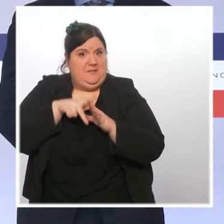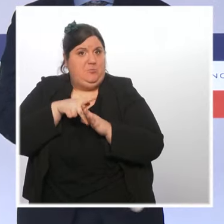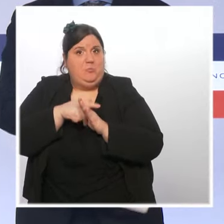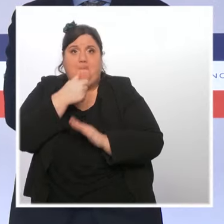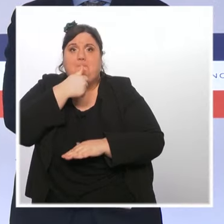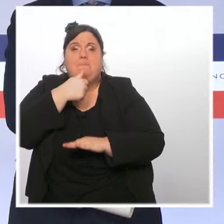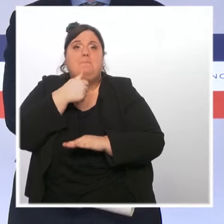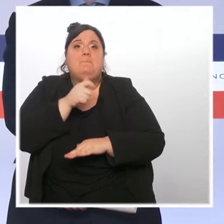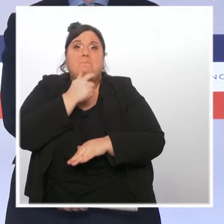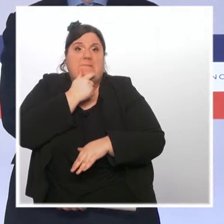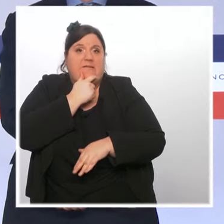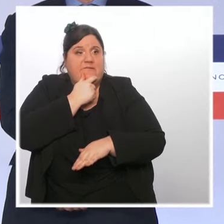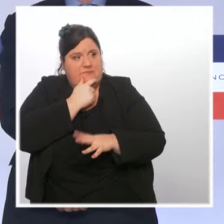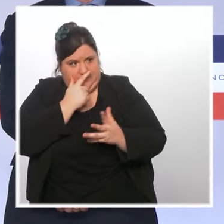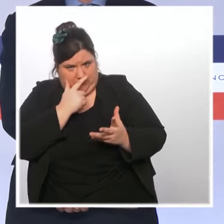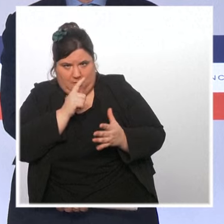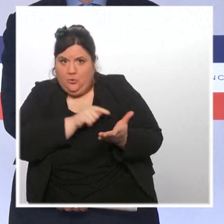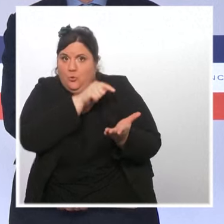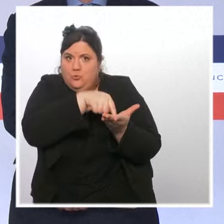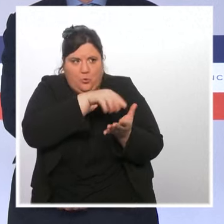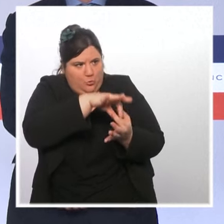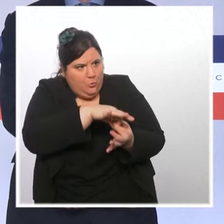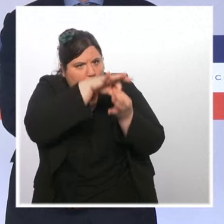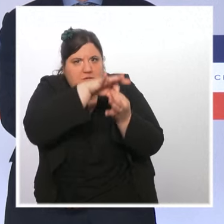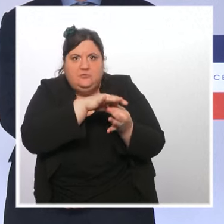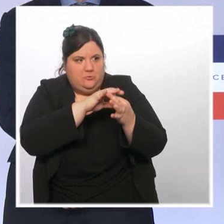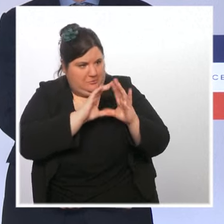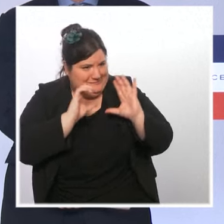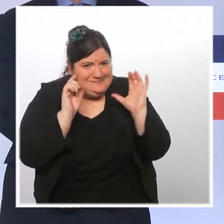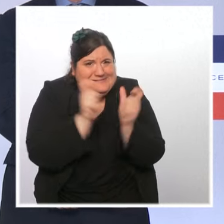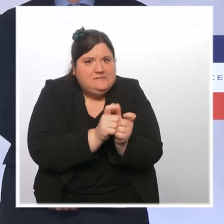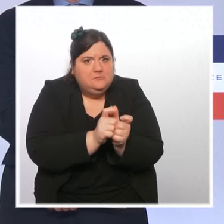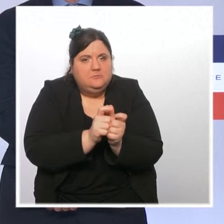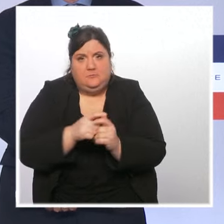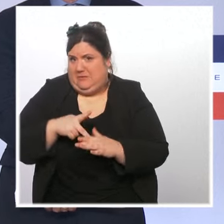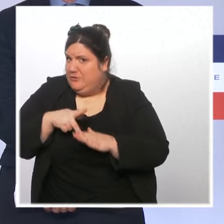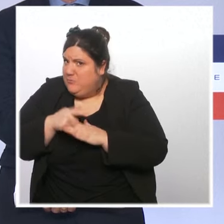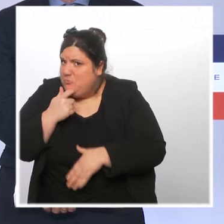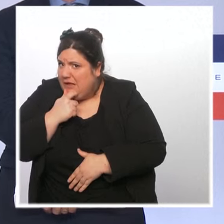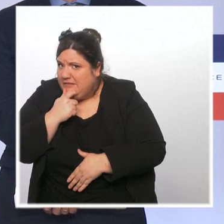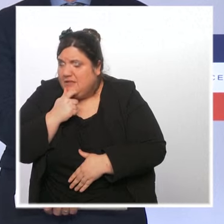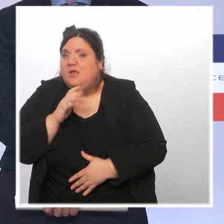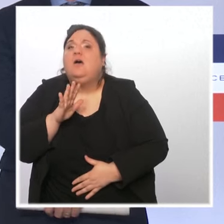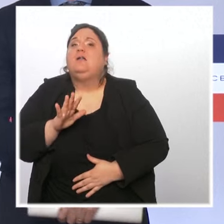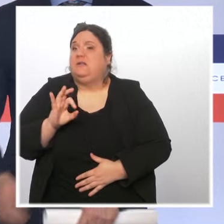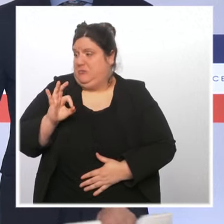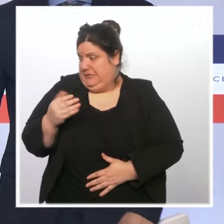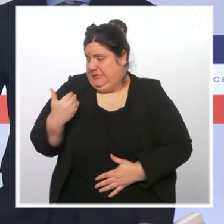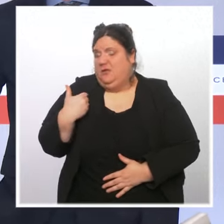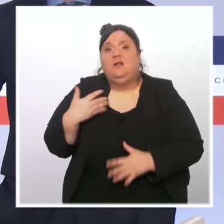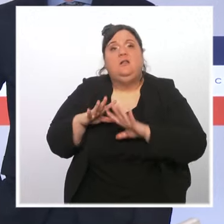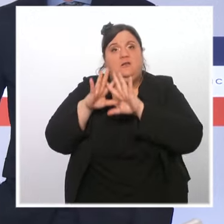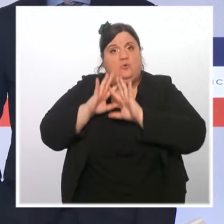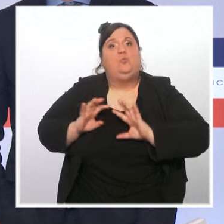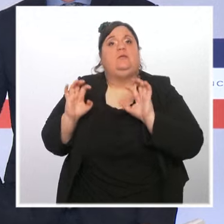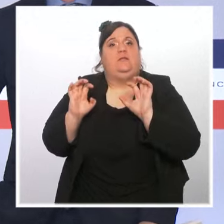Ça a été annoncé ce week-end et c'est ensuite du micro tendu, si je ne m'abuse, du ministre de l'Intérieur qui a été fait ce week-end, dans le